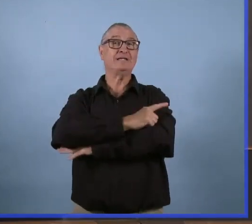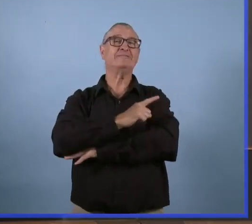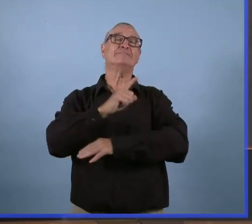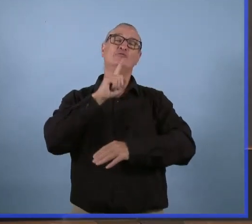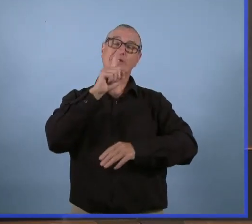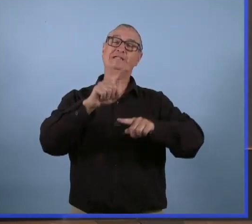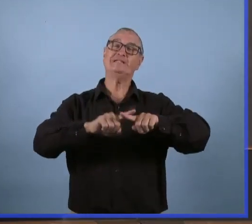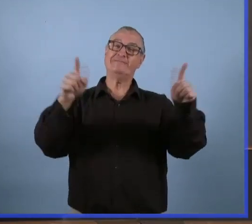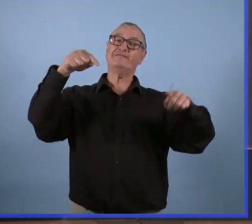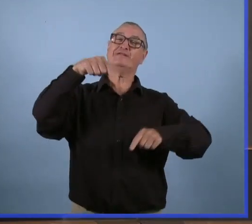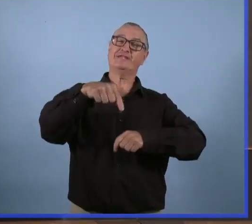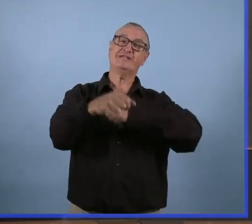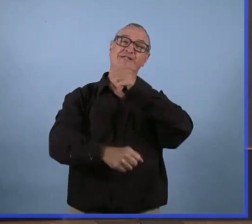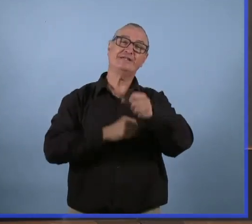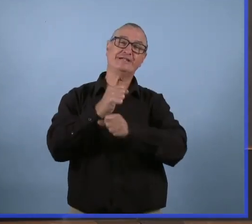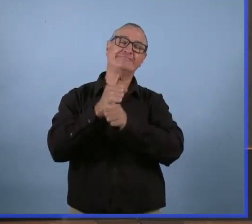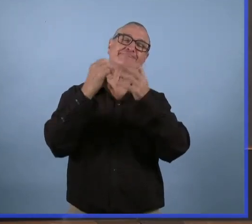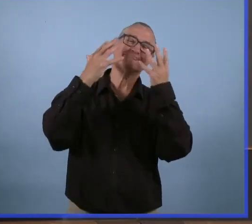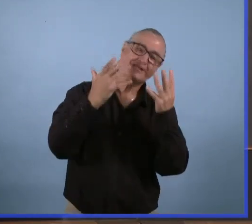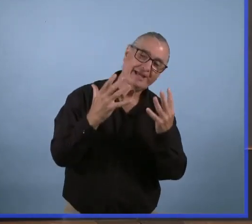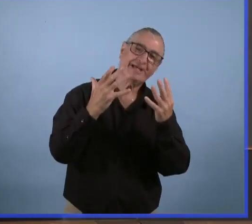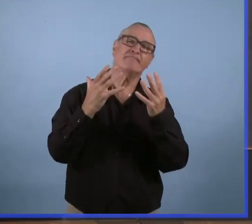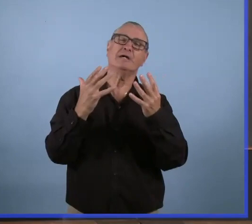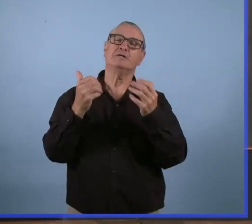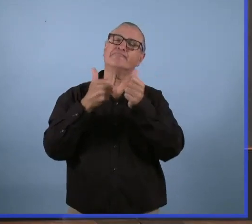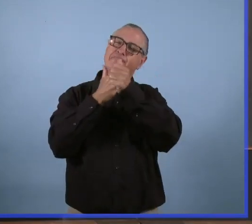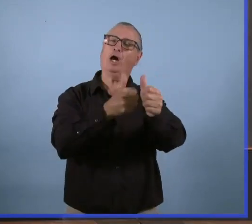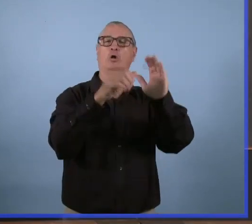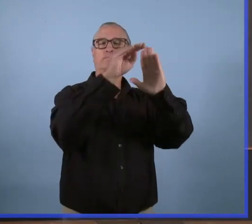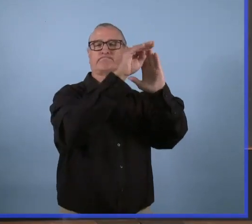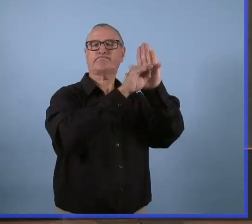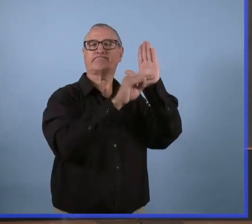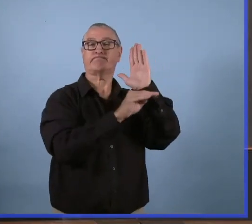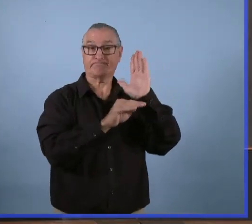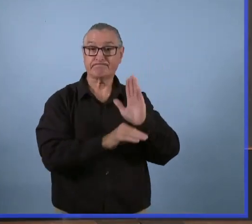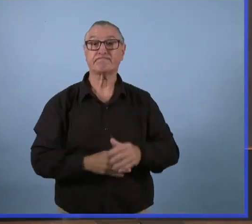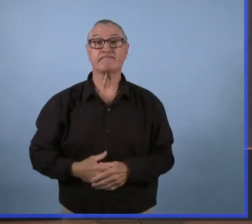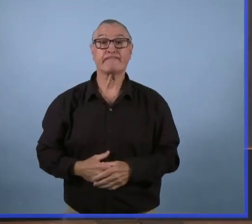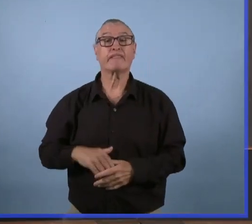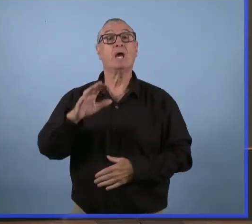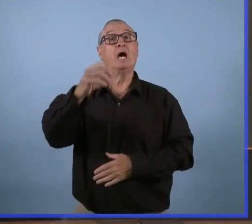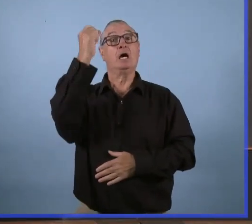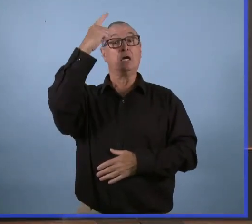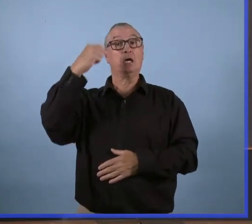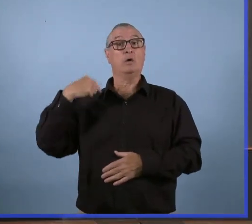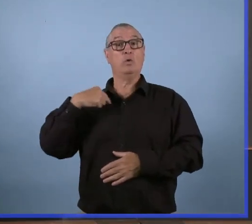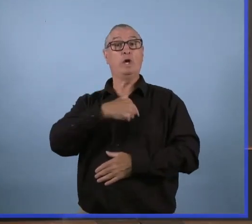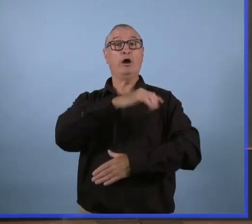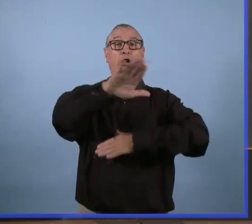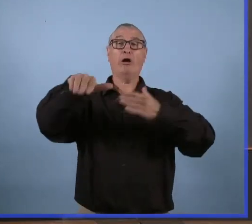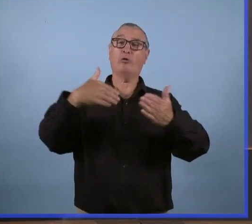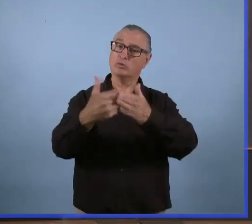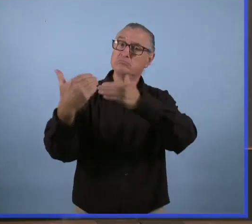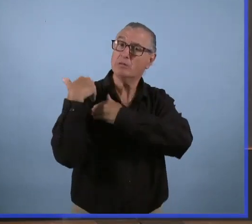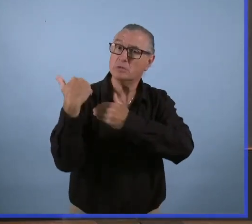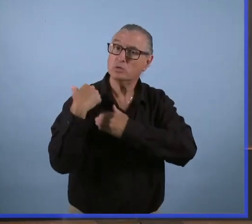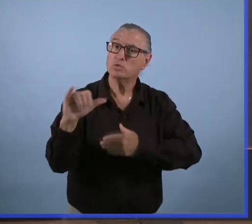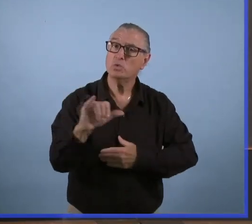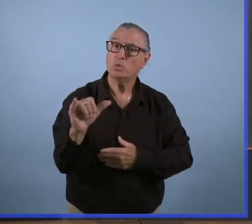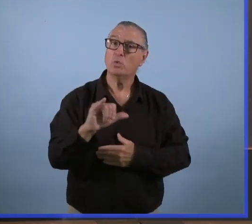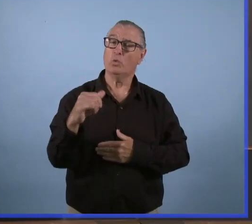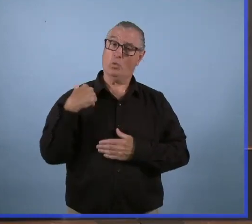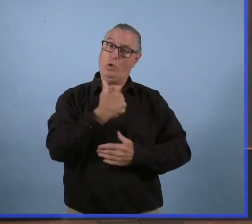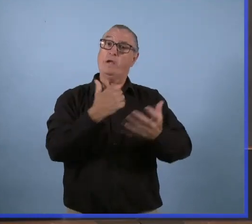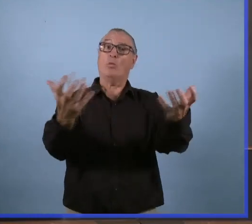Si vous avez eu votre première vaccination le 23 mai ou avant, vous pouvez maintenant réserver votre deuxième vaccin.